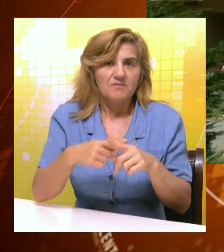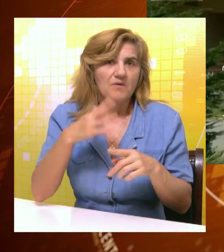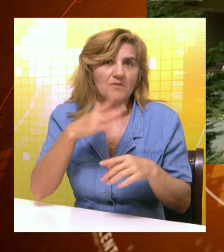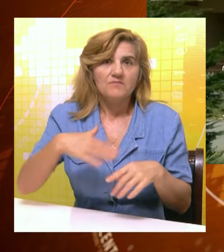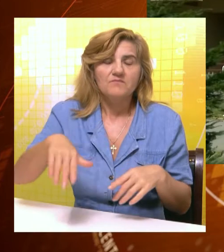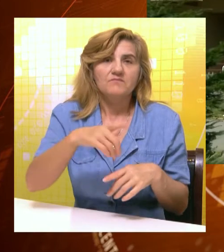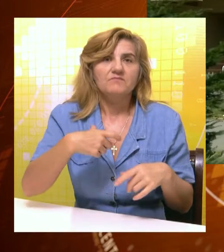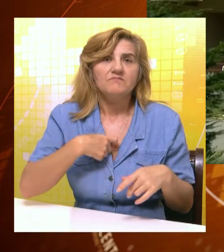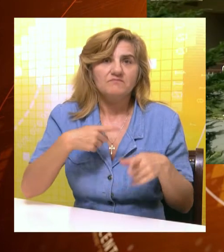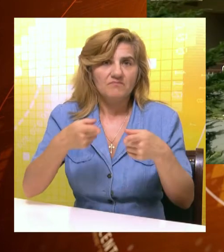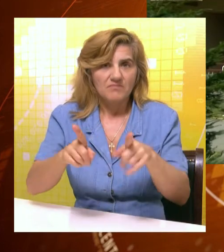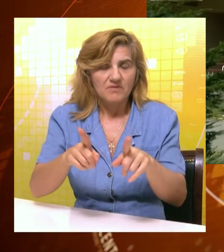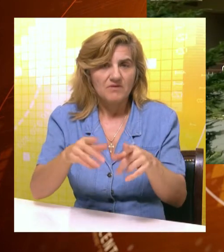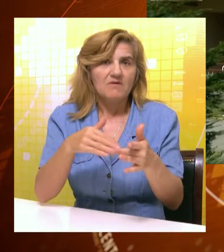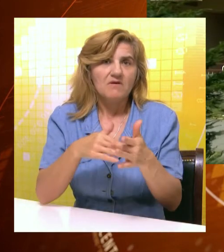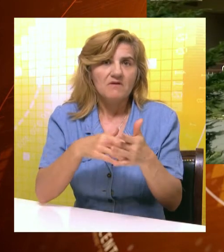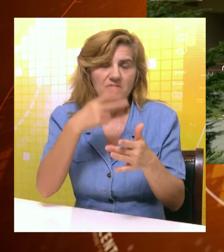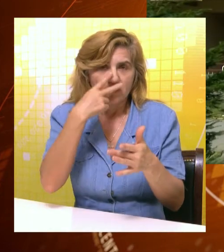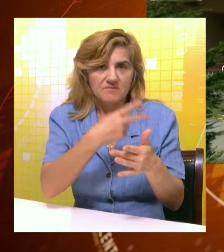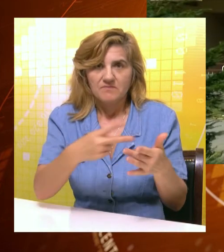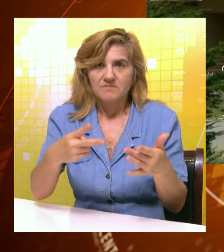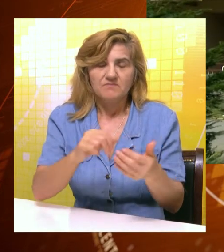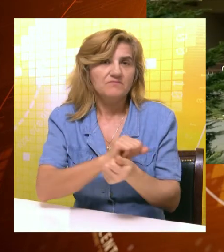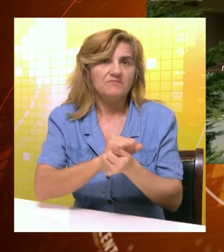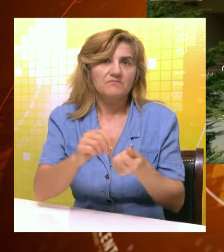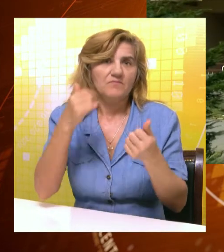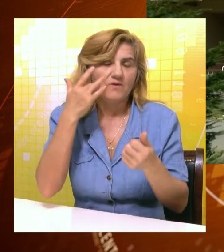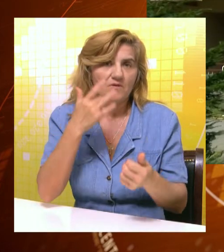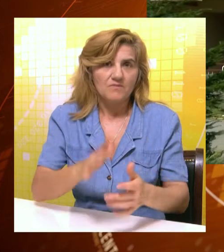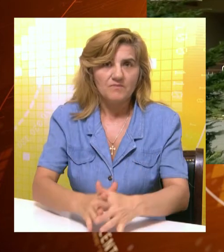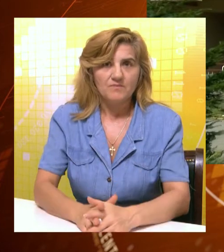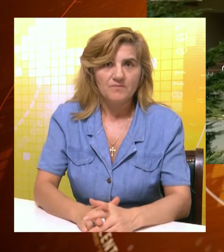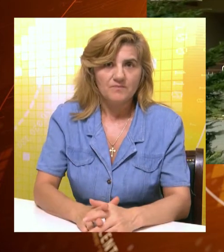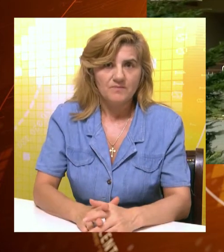dovedeni su u stanje da zadovoljavaju sve kriterijume Evropske unije.